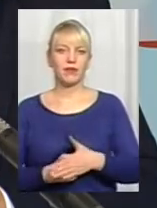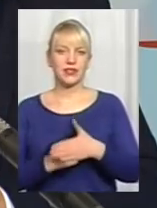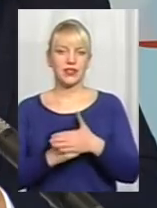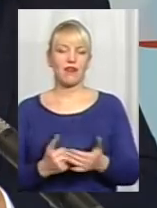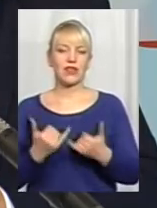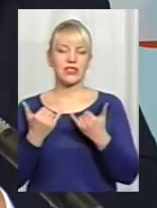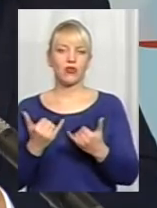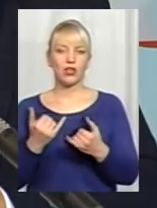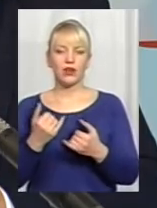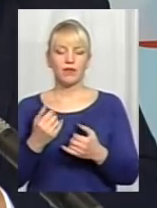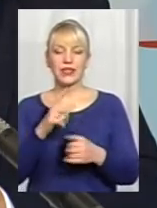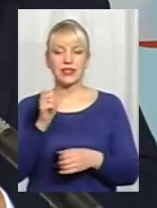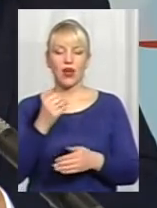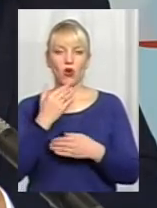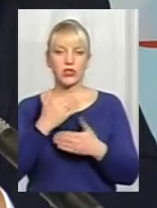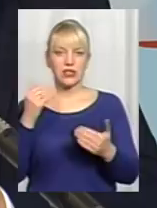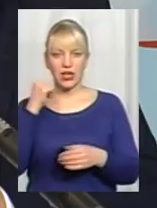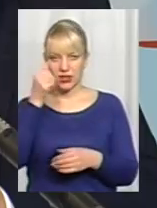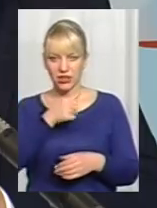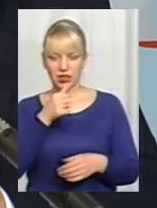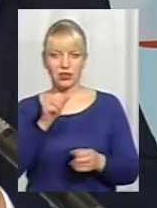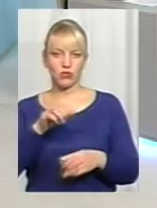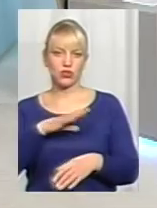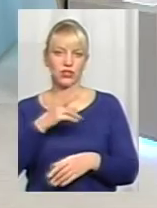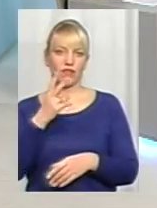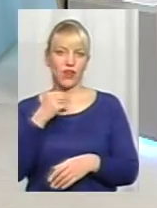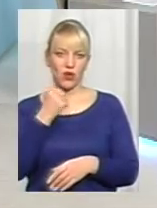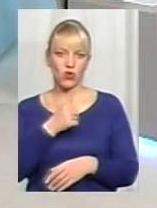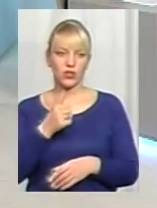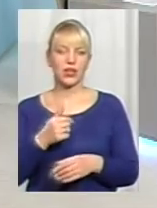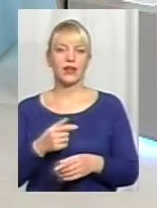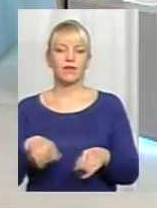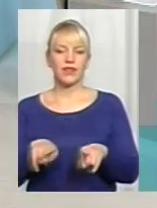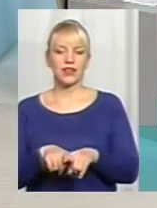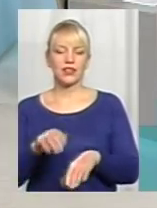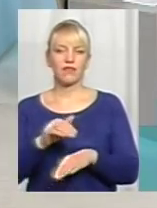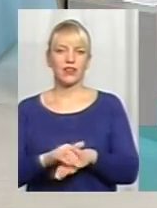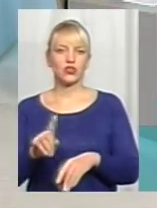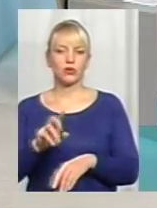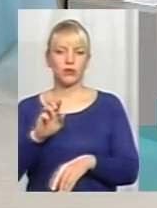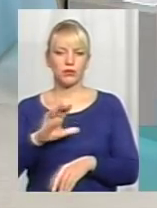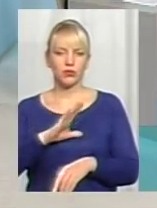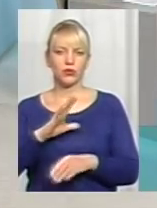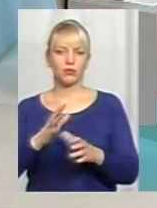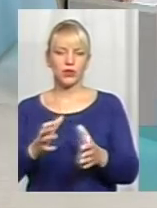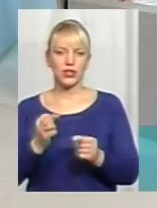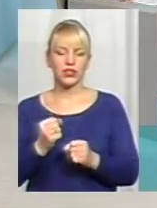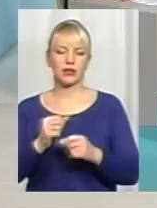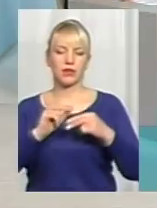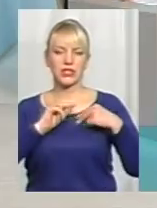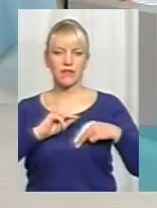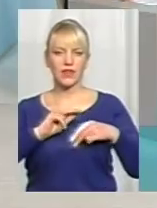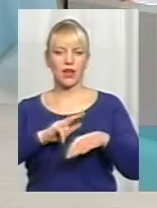останній рік, чи навіть два, таких фактів, що було б прийнято працівниками поліції, слідчим,